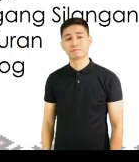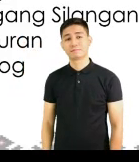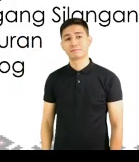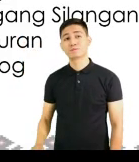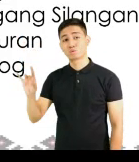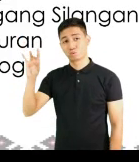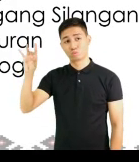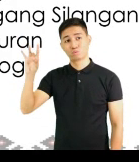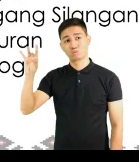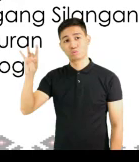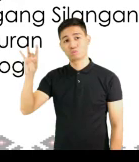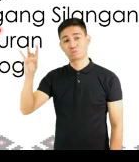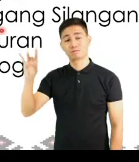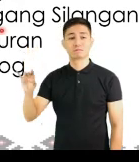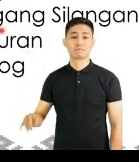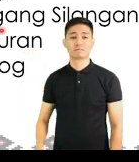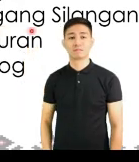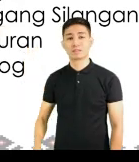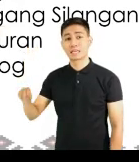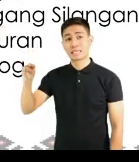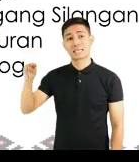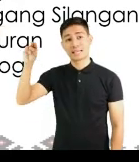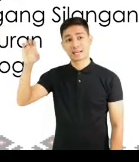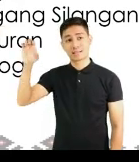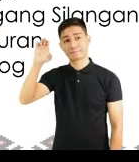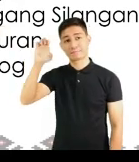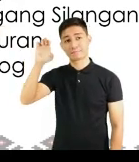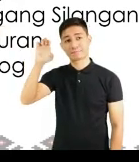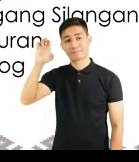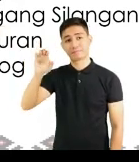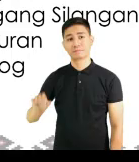Ikawalo, hilagang silangan.